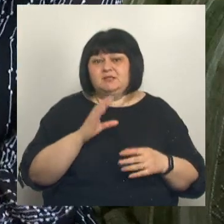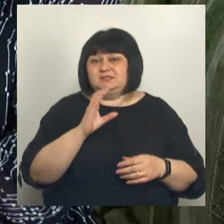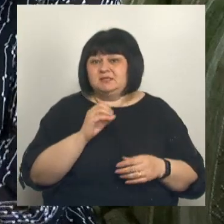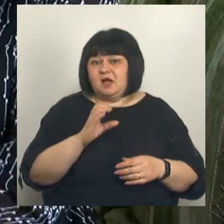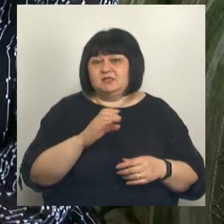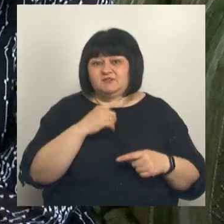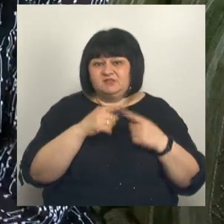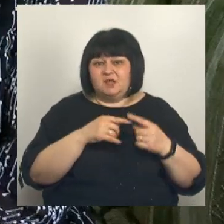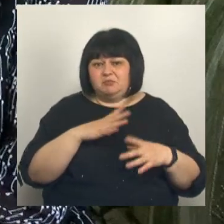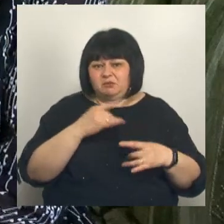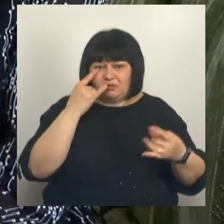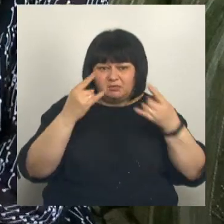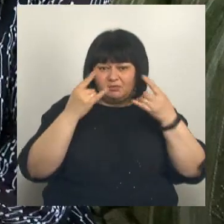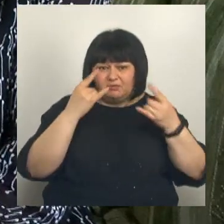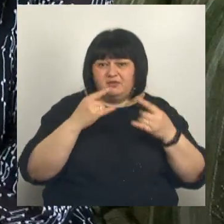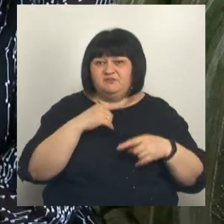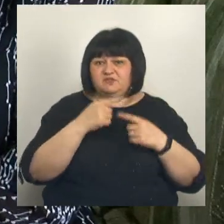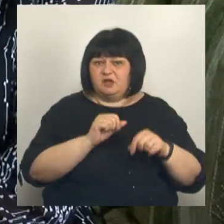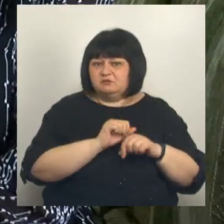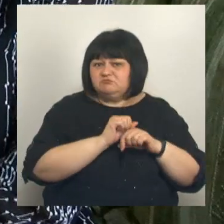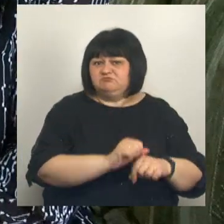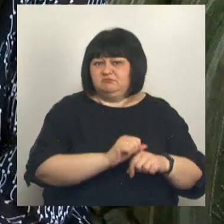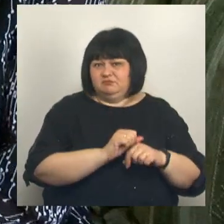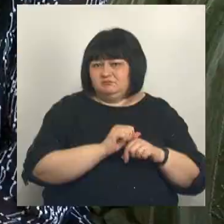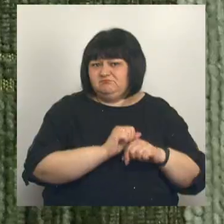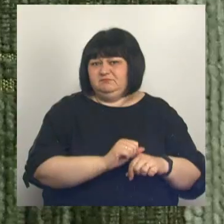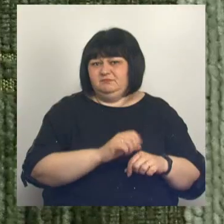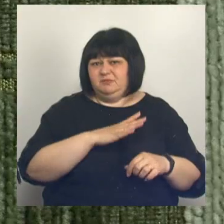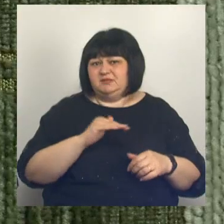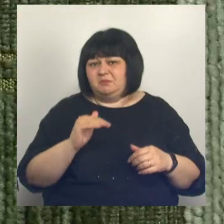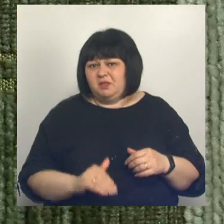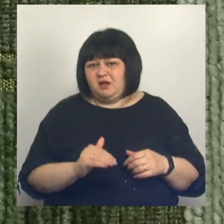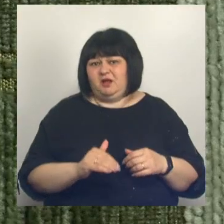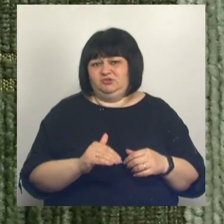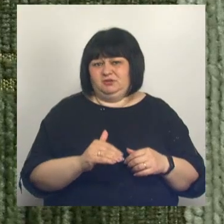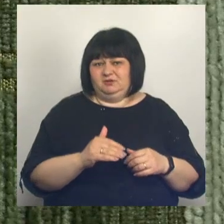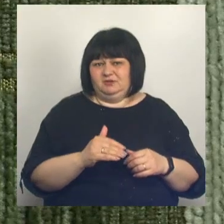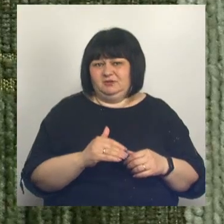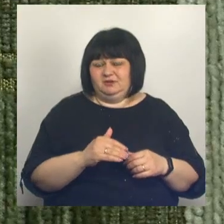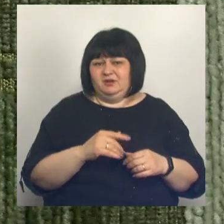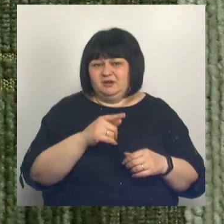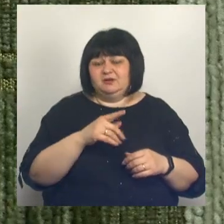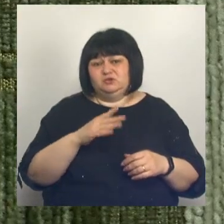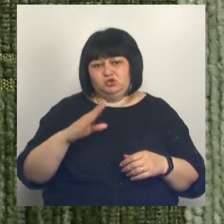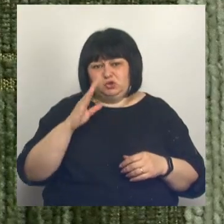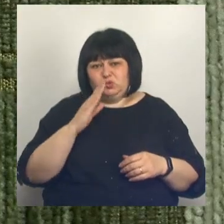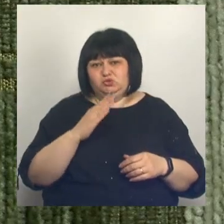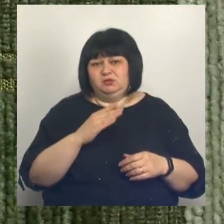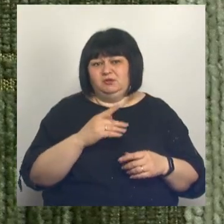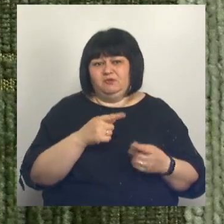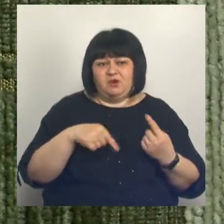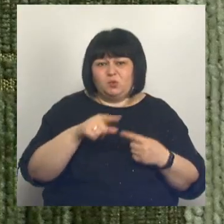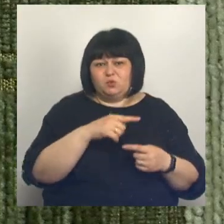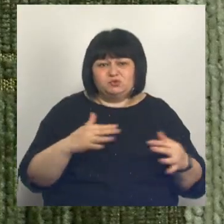приходил с сыниками, потому что он всегда заступался за младших. Вот они там служат, они по кругу